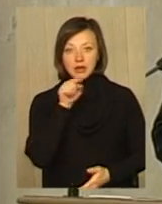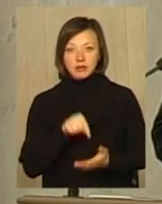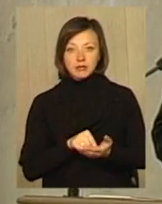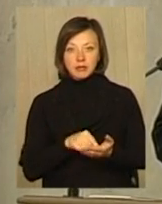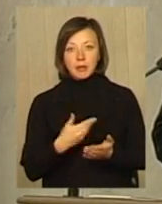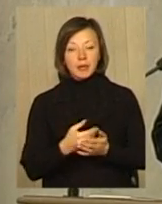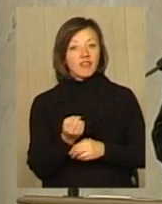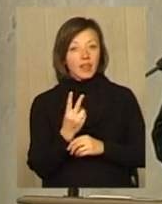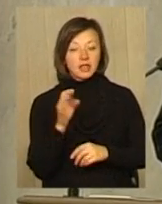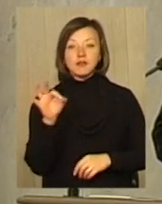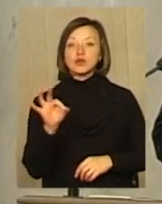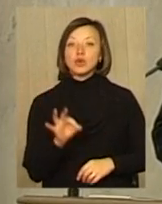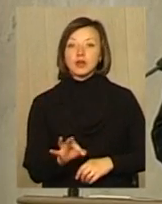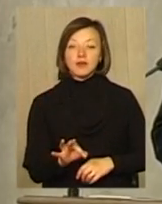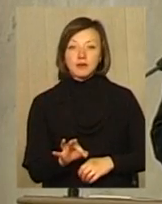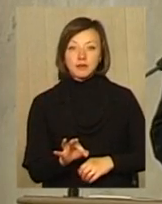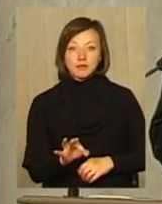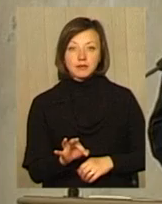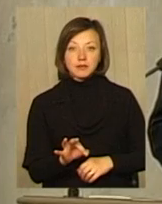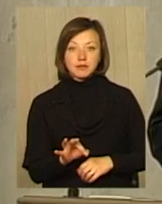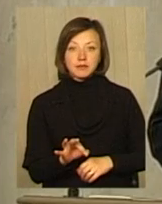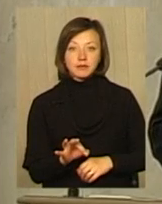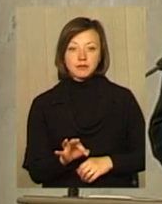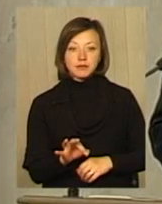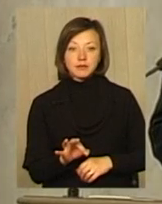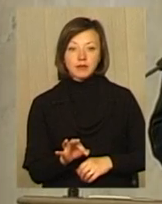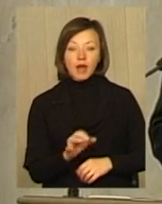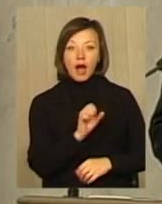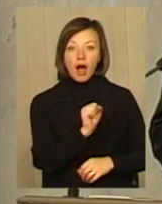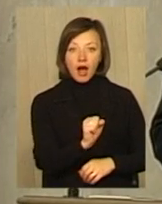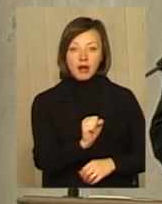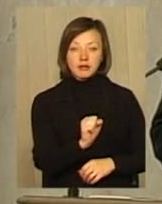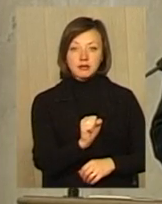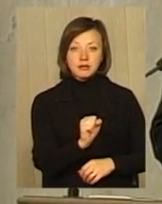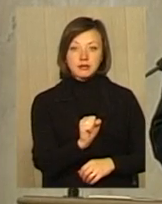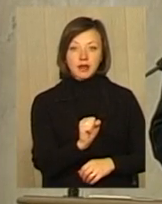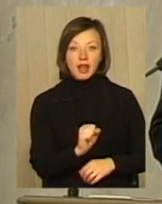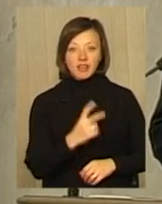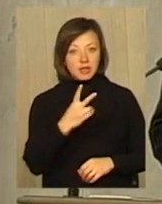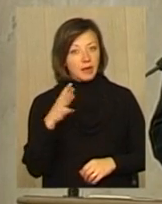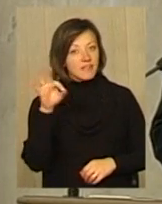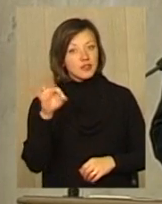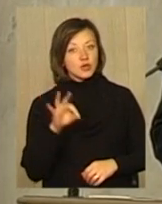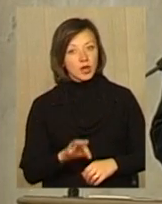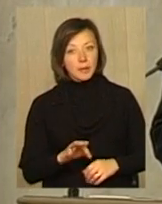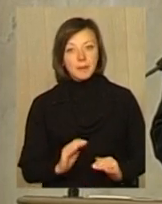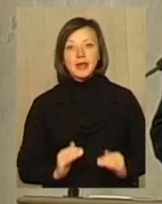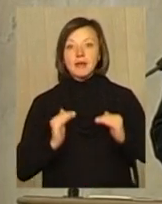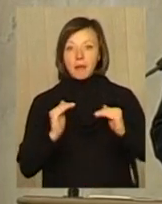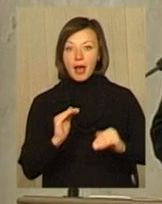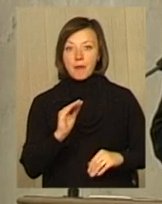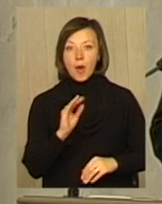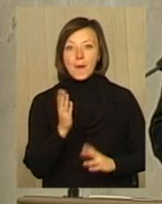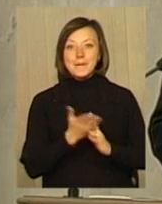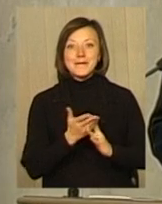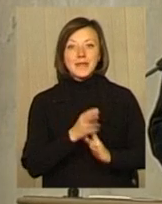12%. На 12 відсотків. А на 25 відсотків ми піднімаємо